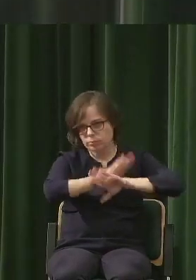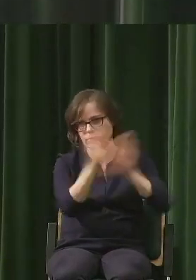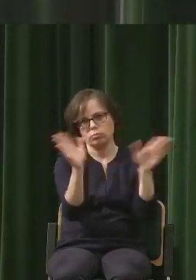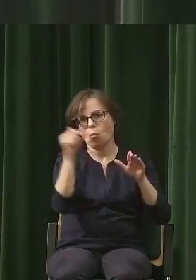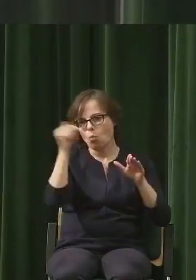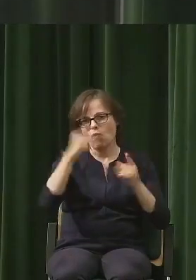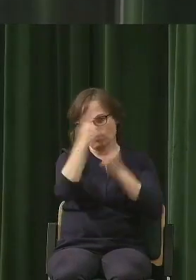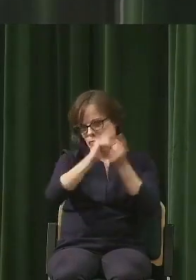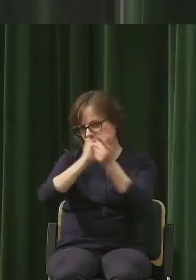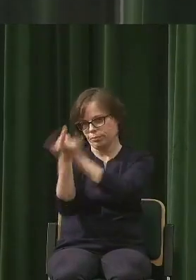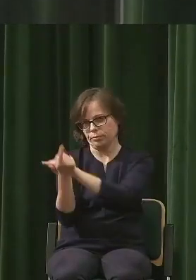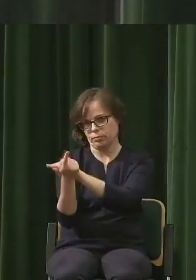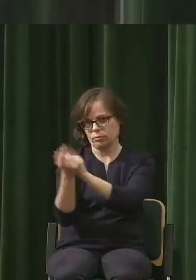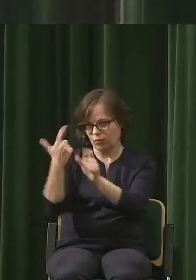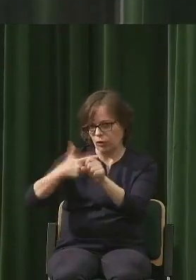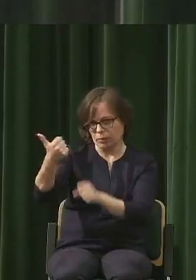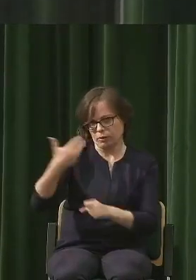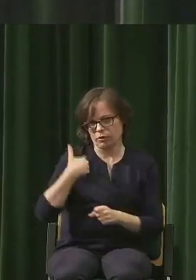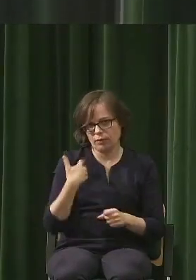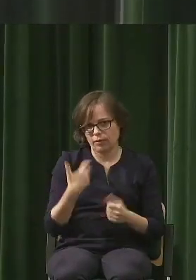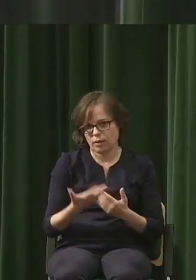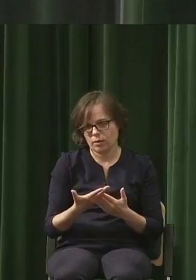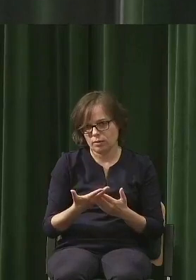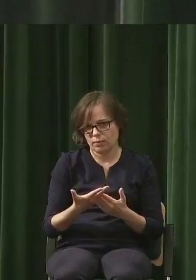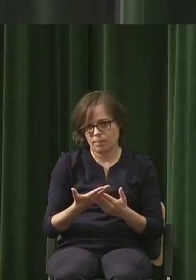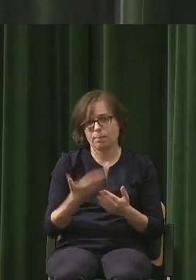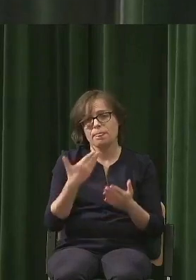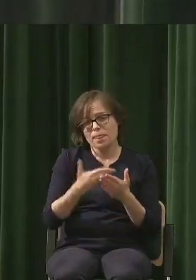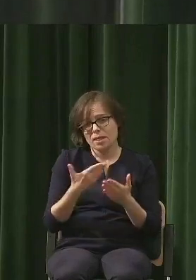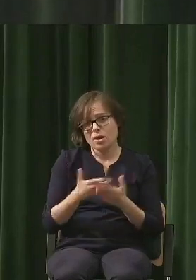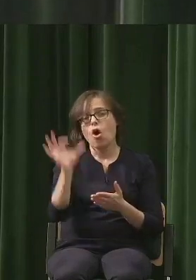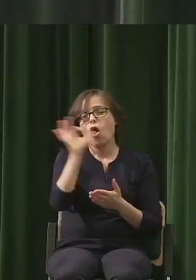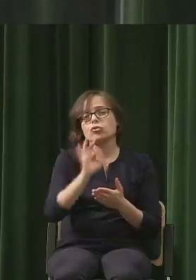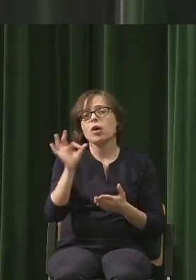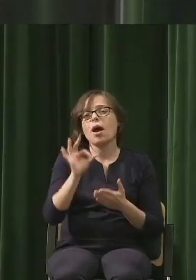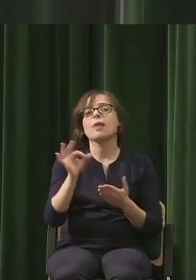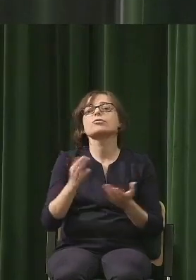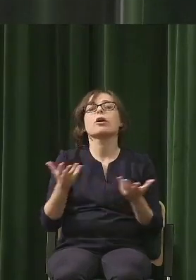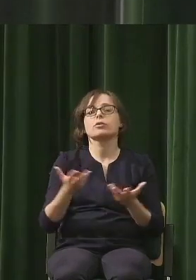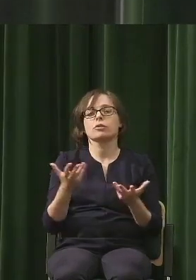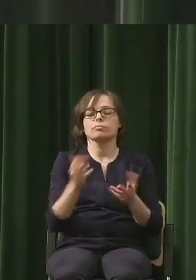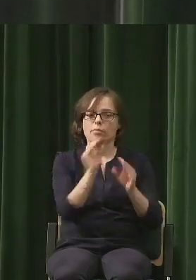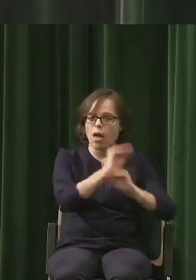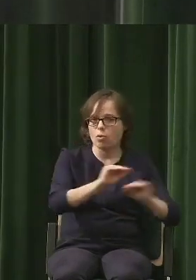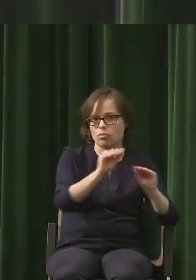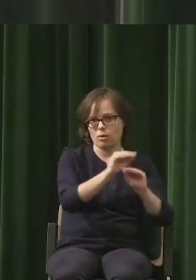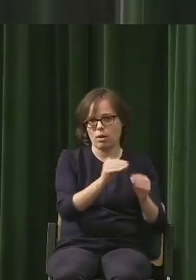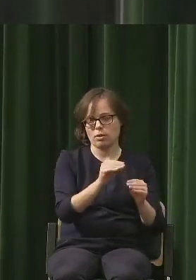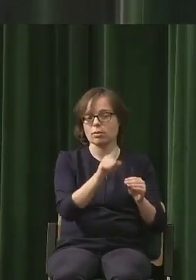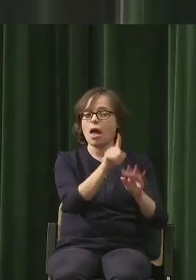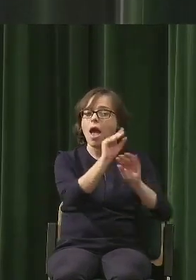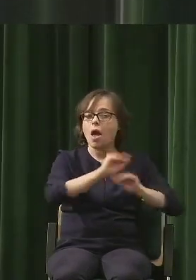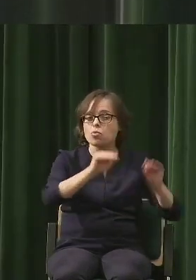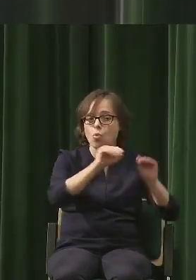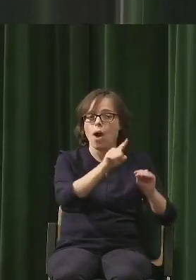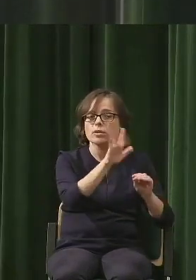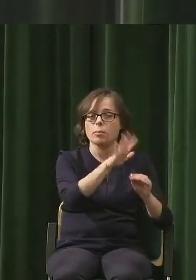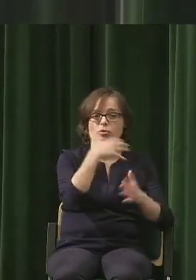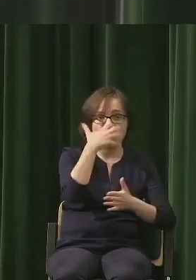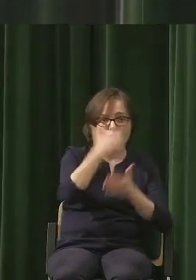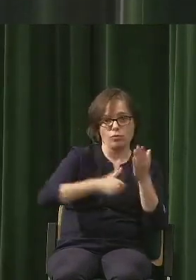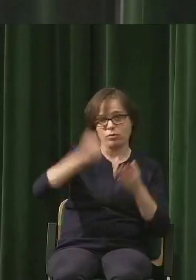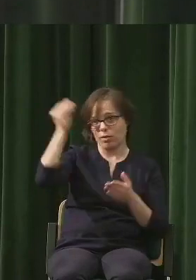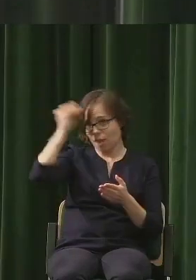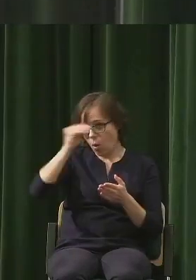Więc szansa w edukacji, która będzie się posługiwała jednocześnie językiem nauki, językiem